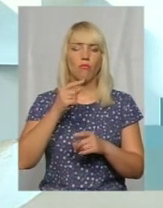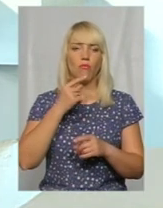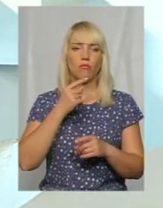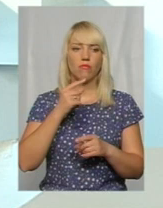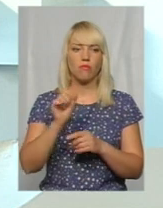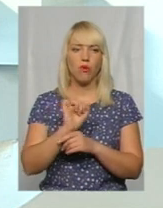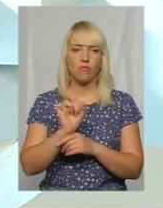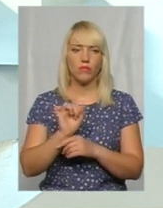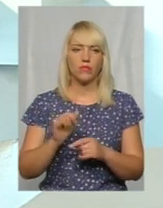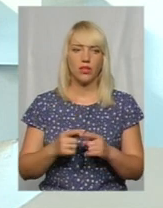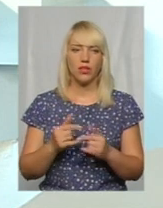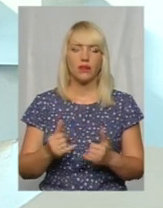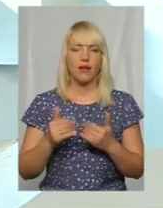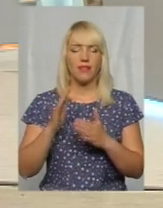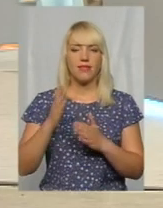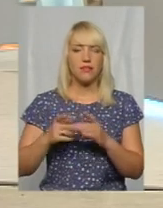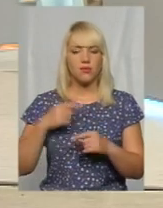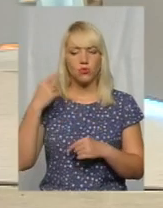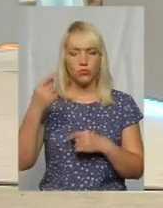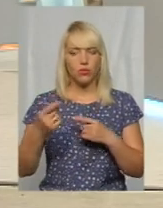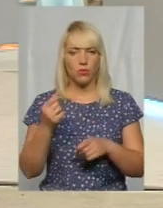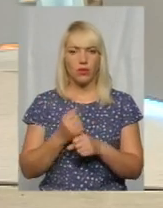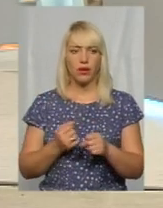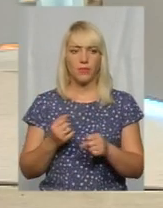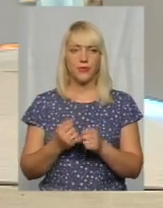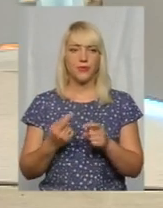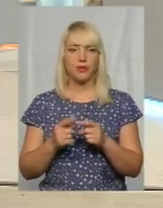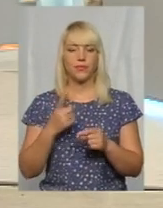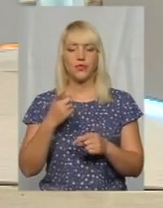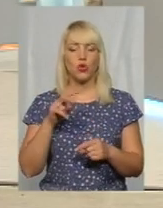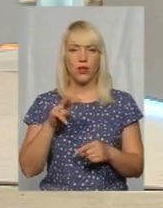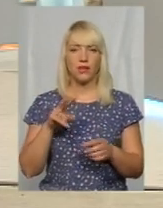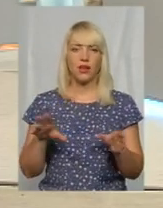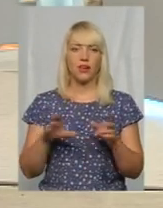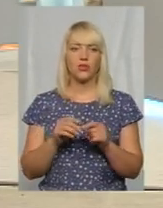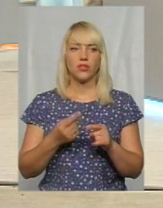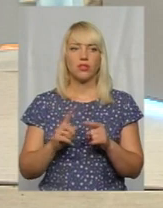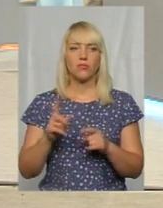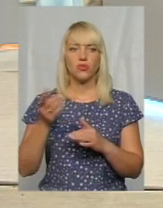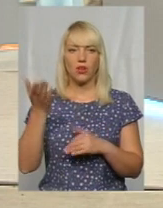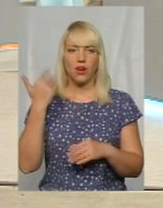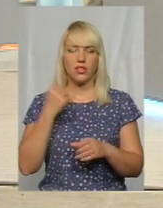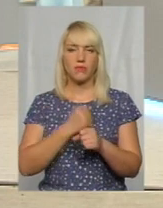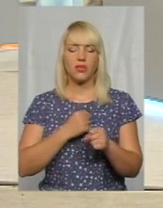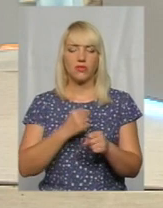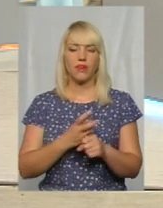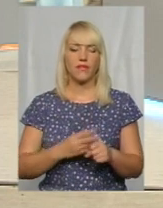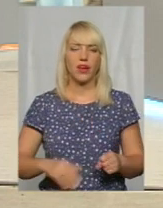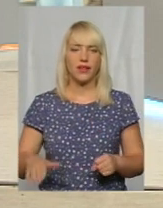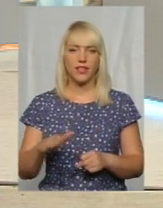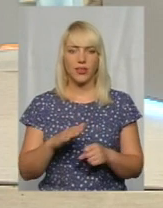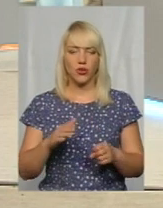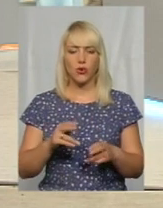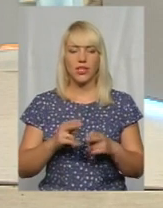наступної переробки. Це, напевно, 100 літрів разом із тими, що в Черніше працював на території станції